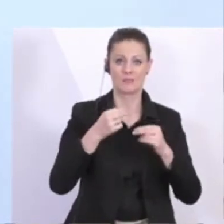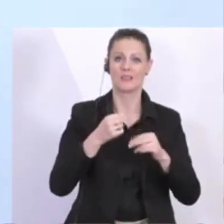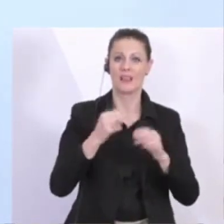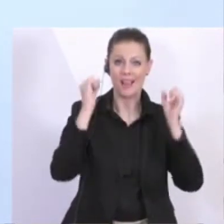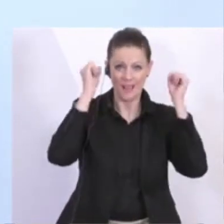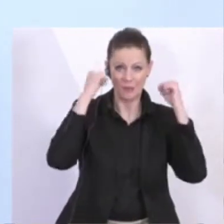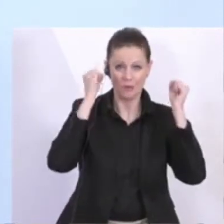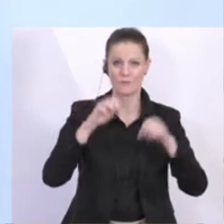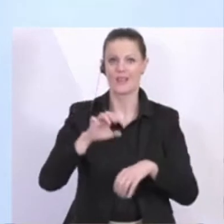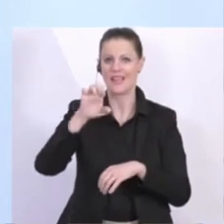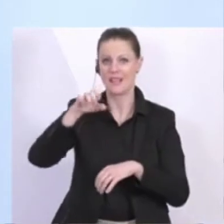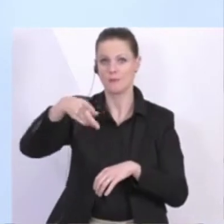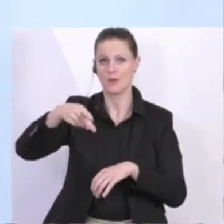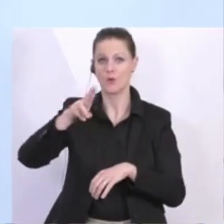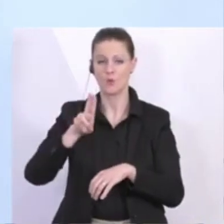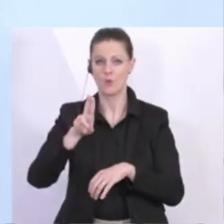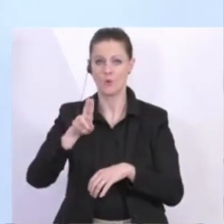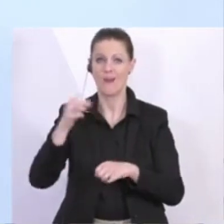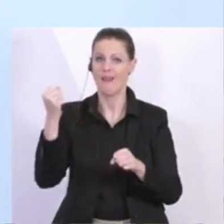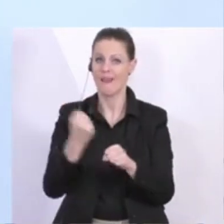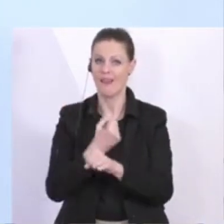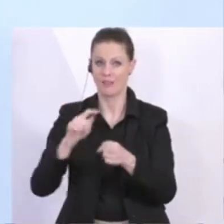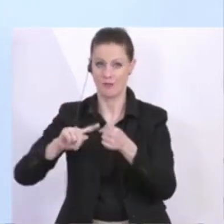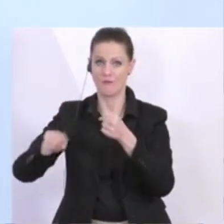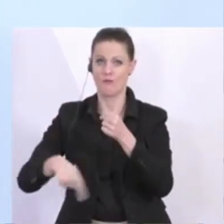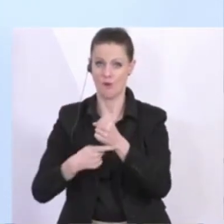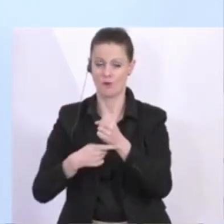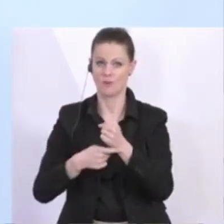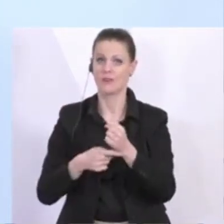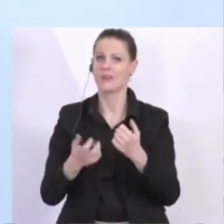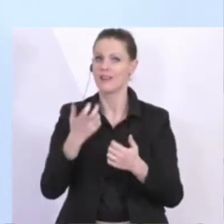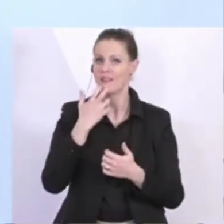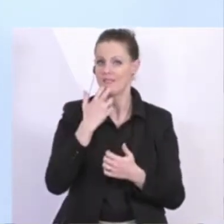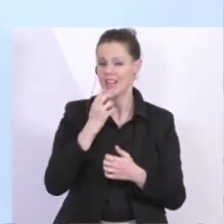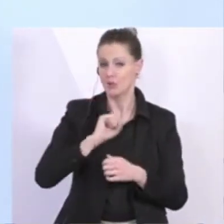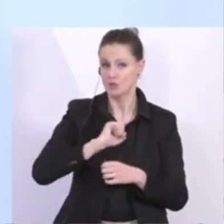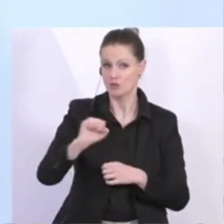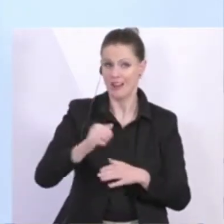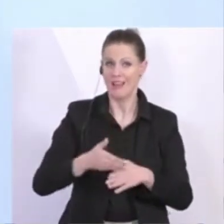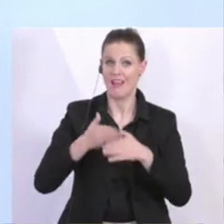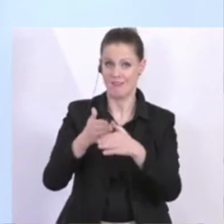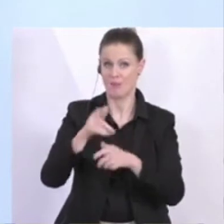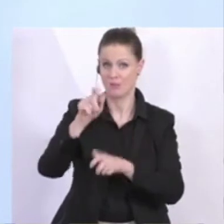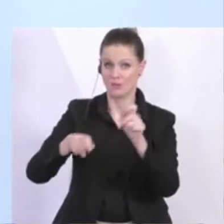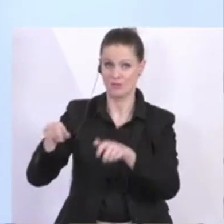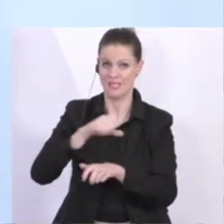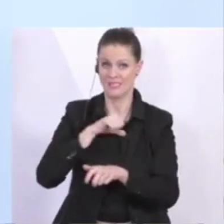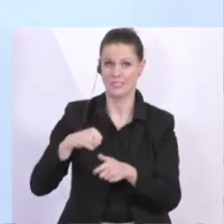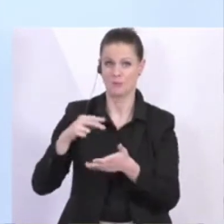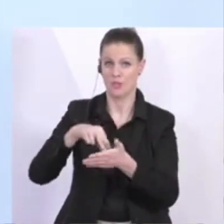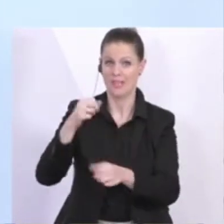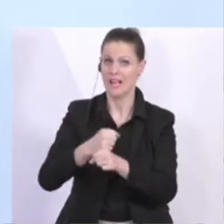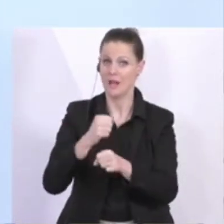für EPUs. Wir haben versprochen, hier all jenen schnell zu helfen, die selbstständig sind, die EPUs sind,